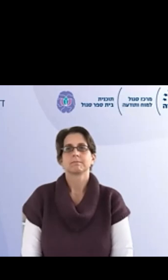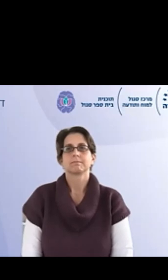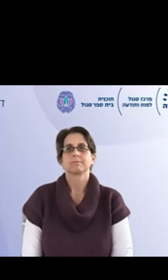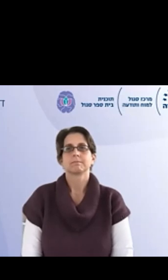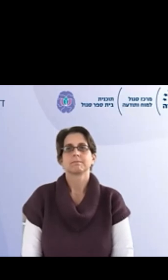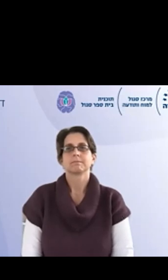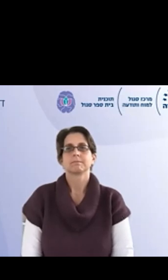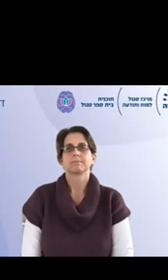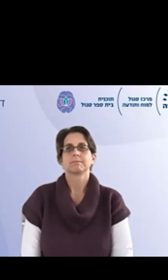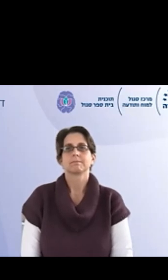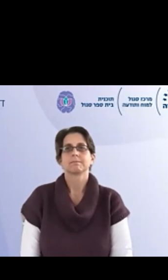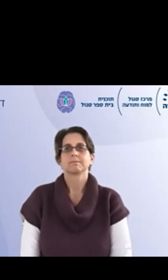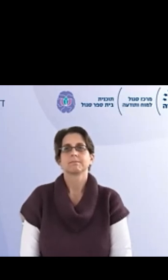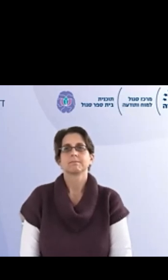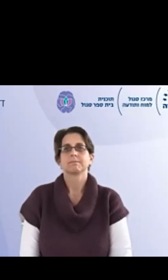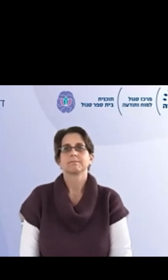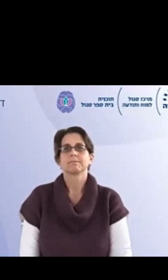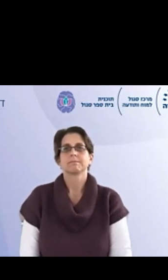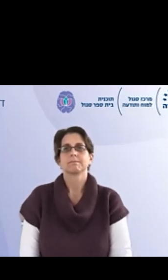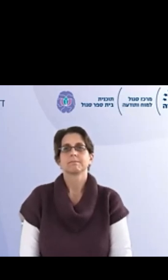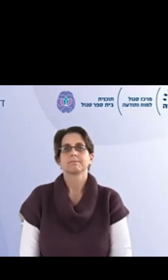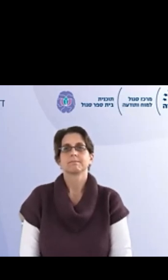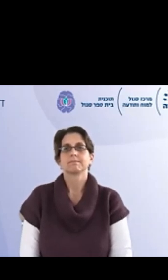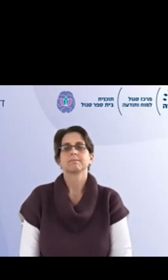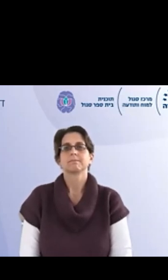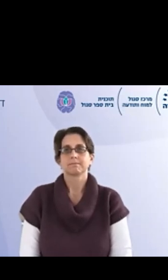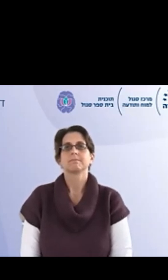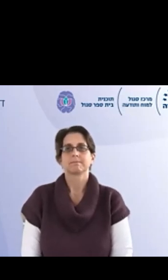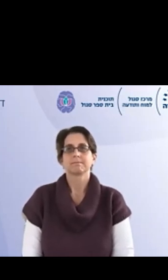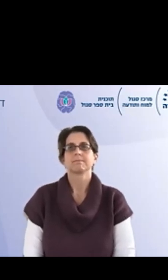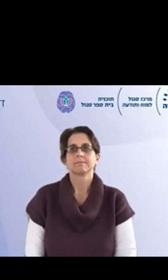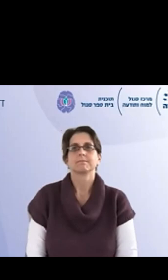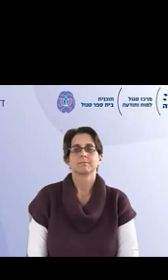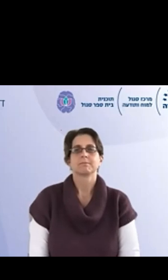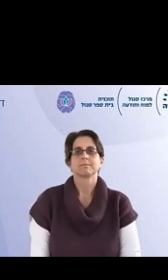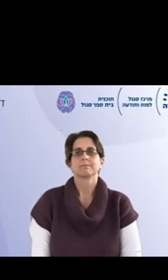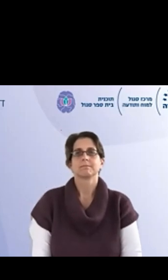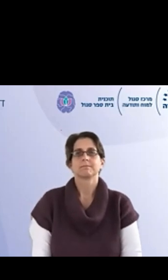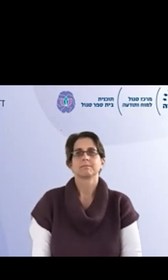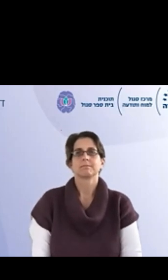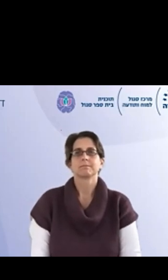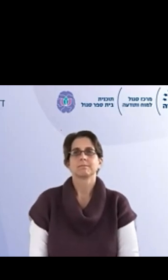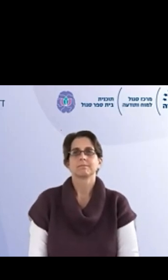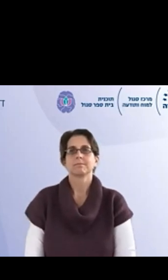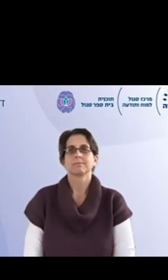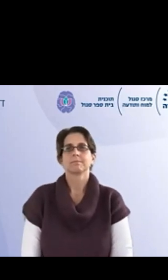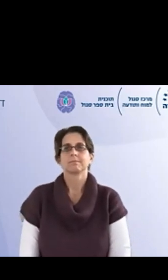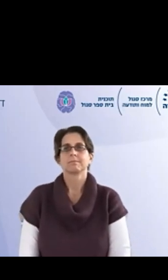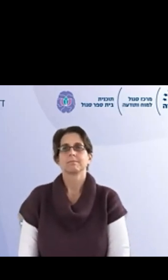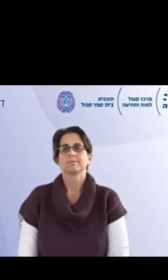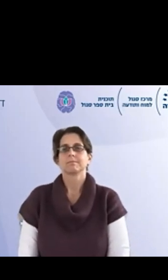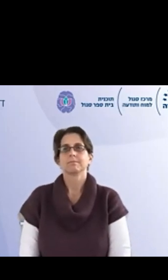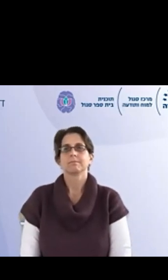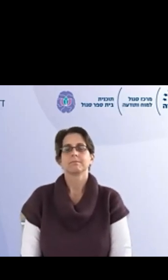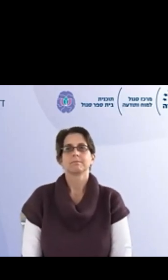לא צריך לעשות עם זה, שום דבר בכיתה, זה מתנה בשבילך, זה לך כרגע, אתה לא צריך לעשות עם זה, שום דבר, ובאמת, אנשי